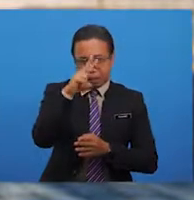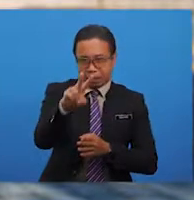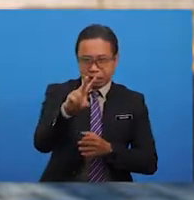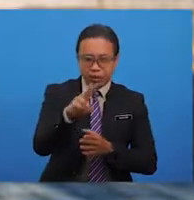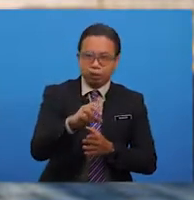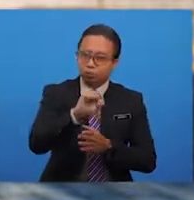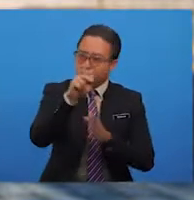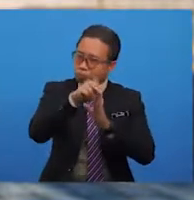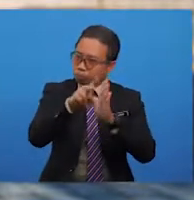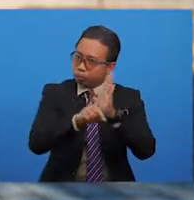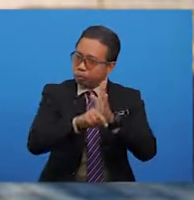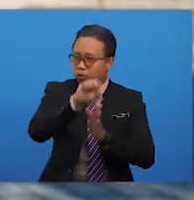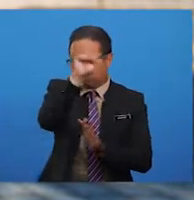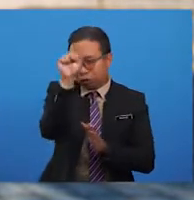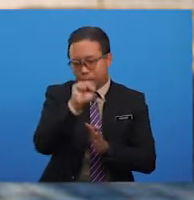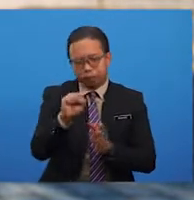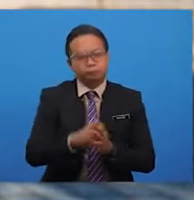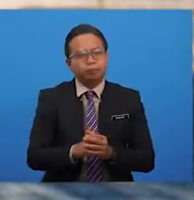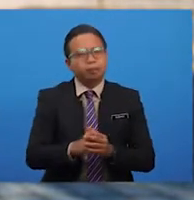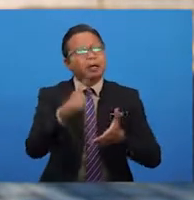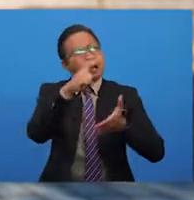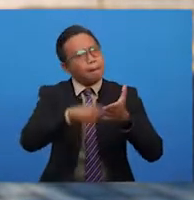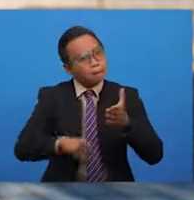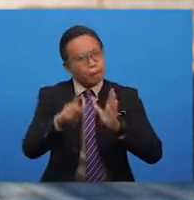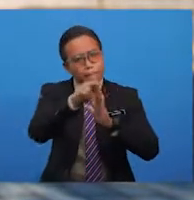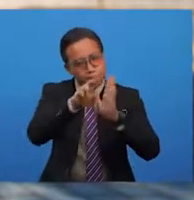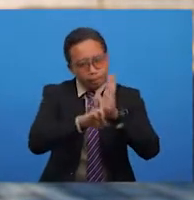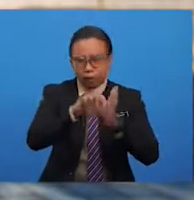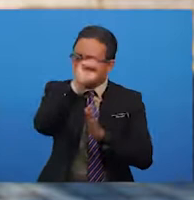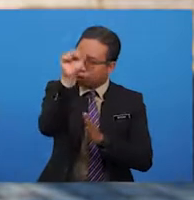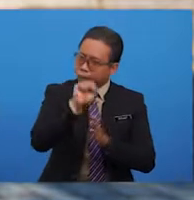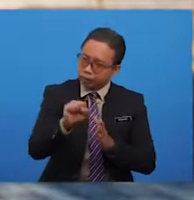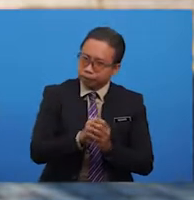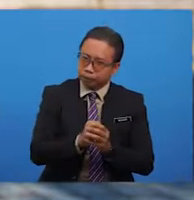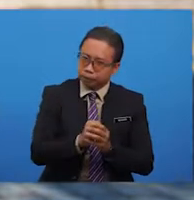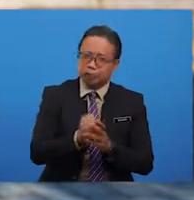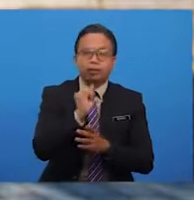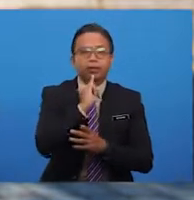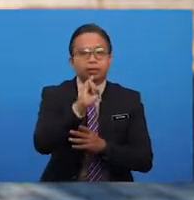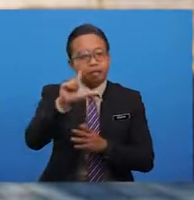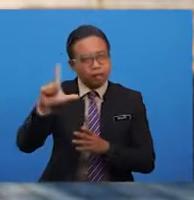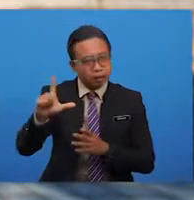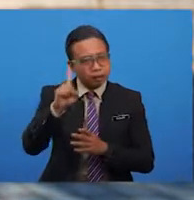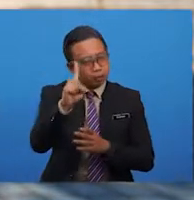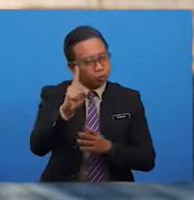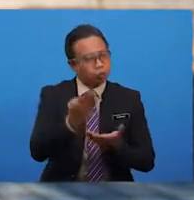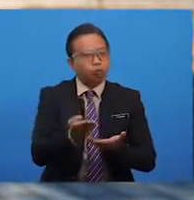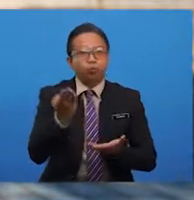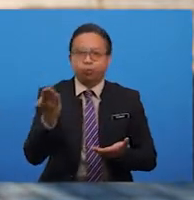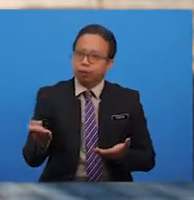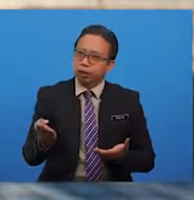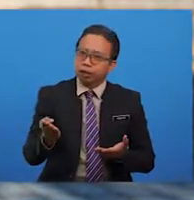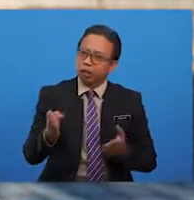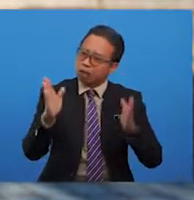persoalan. Sebelum itu, apakah persoalan? Persoalan ialah sesuatu hal atau perkara